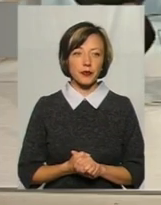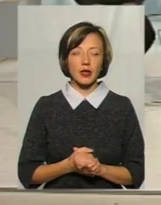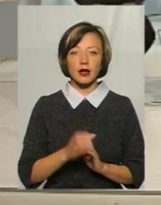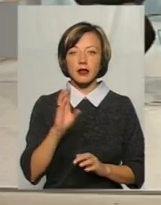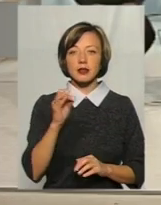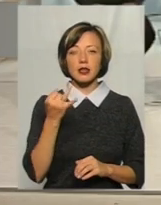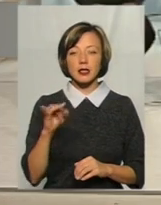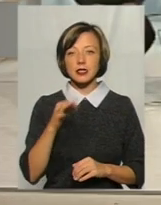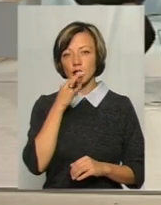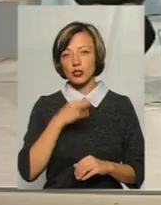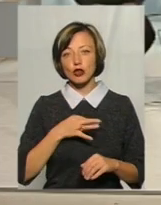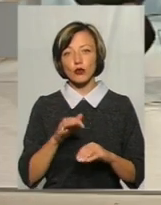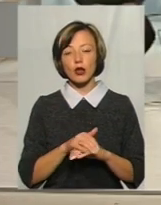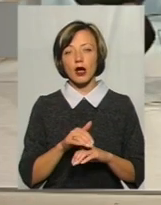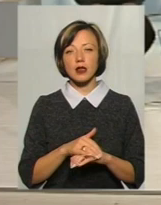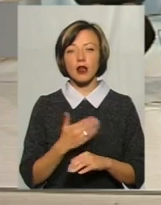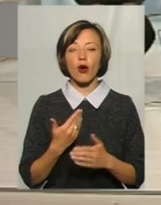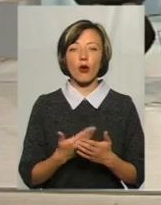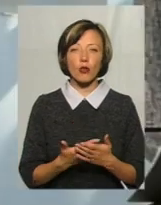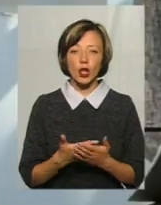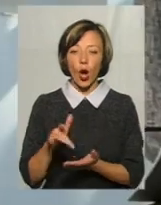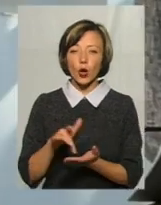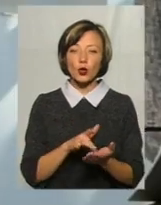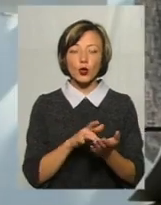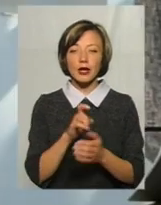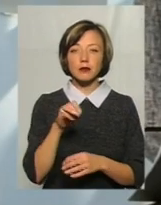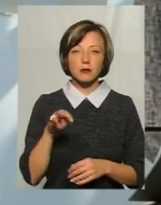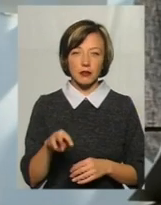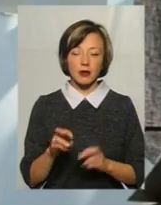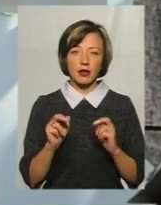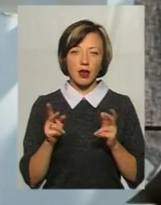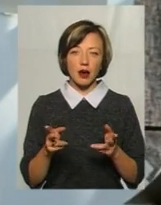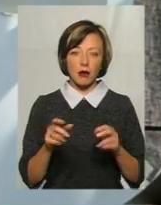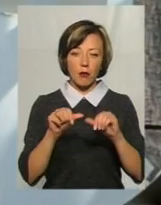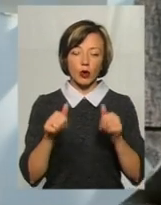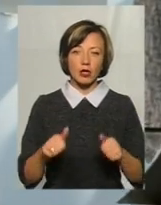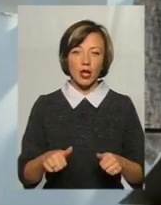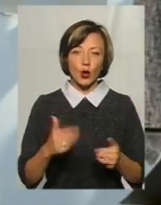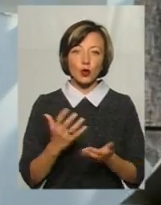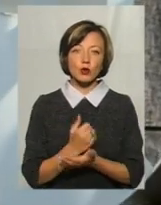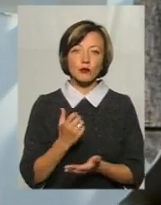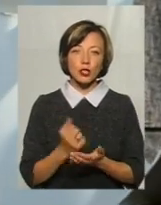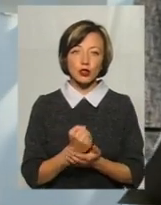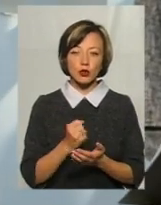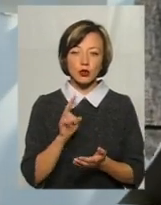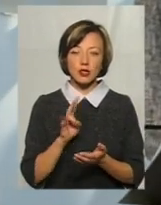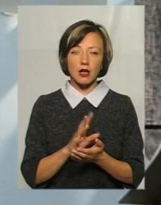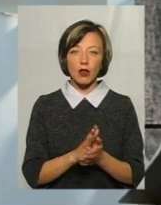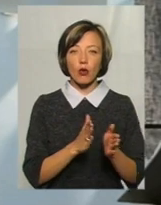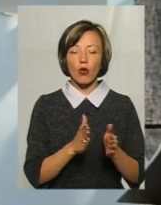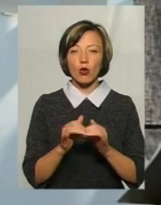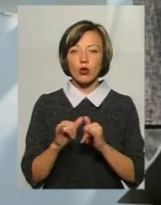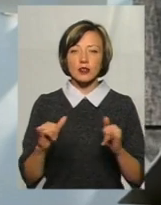скажіть, будь ласка, а от, власне, туризм. Туризм як модель успішного сталого розвитку для